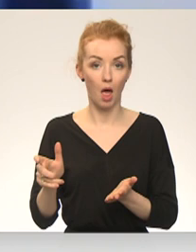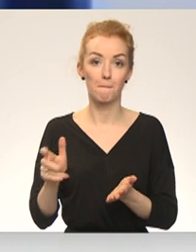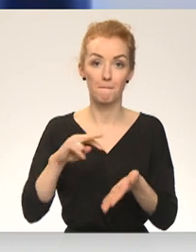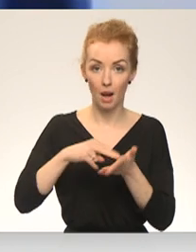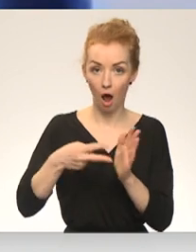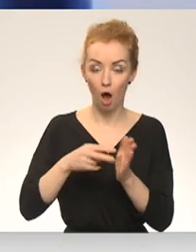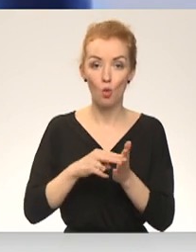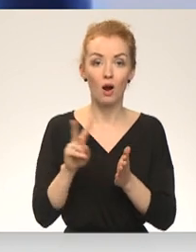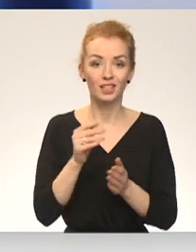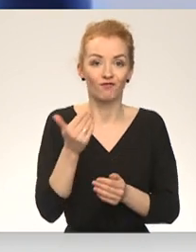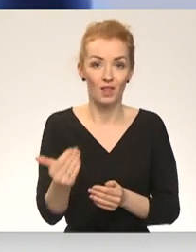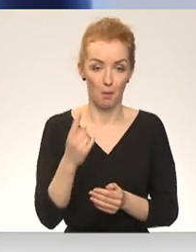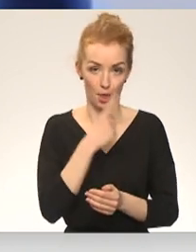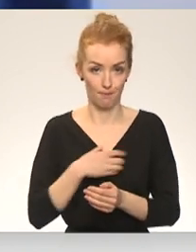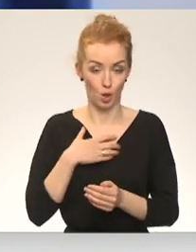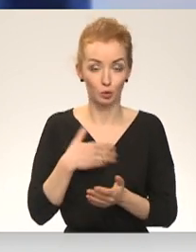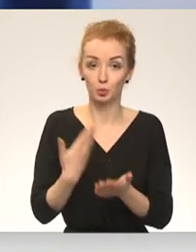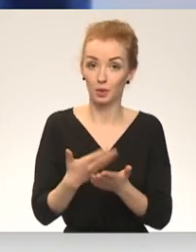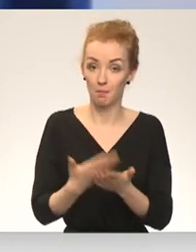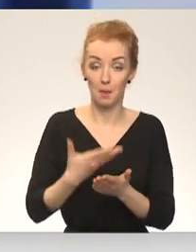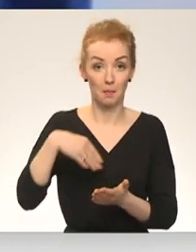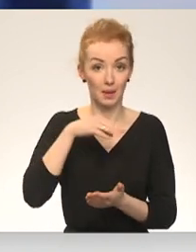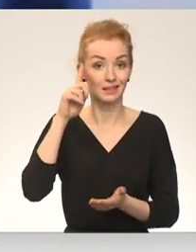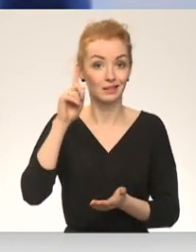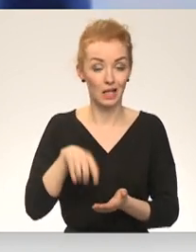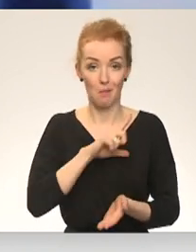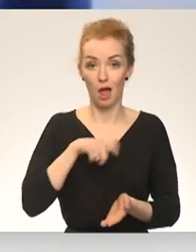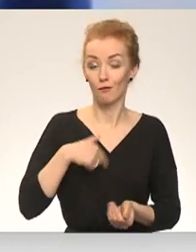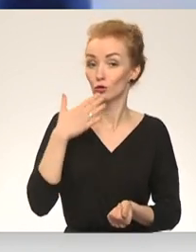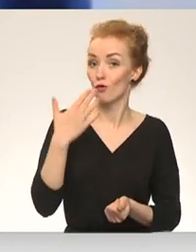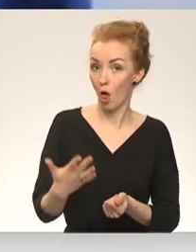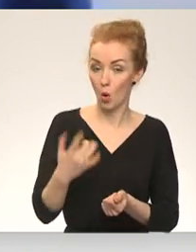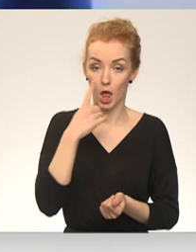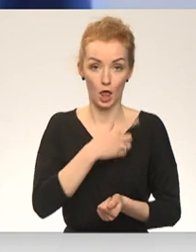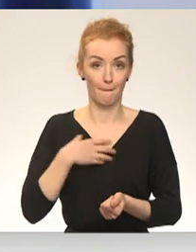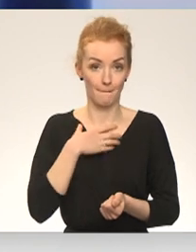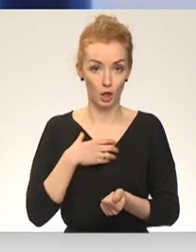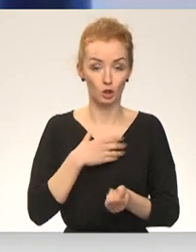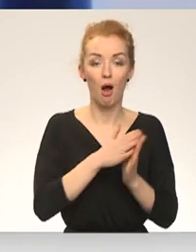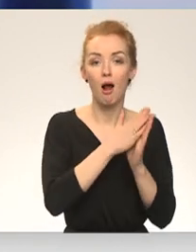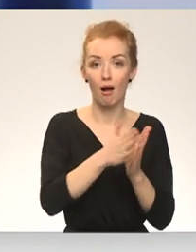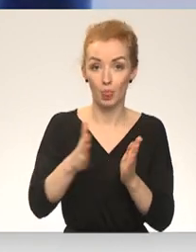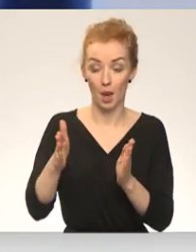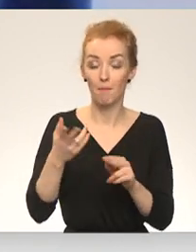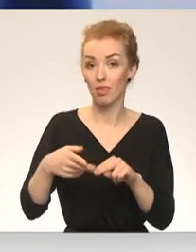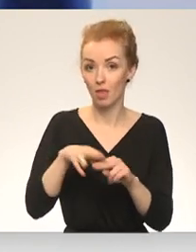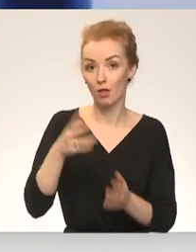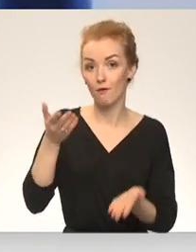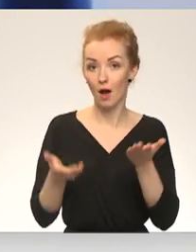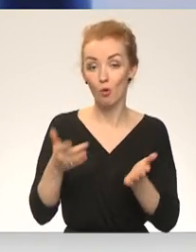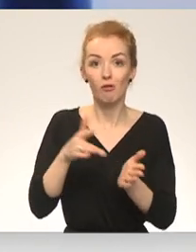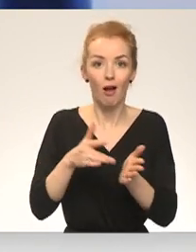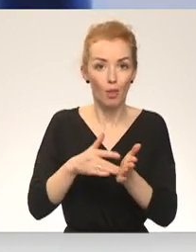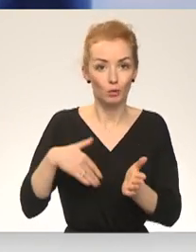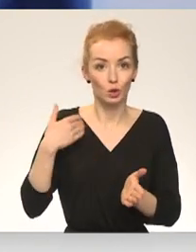kas ir nepieciešams. Ja, piemēram, mēs zinām, ka Latviešu valoda ir nepieciešama ikvienam, tad varbūt, ka kādam